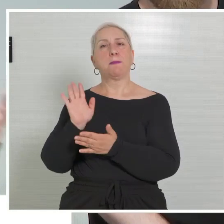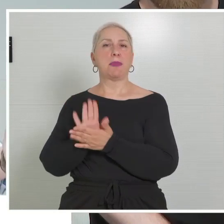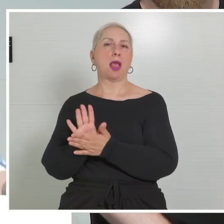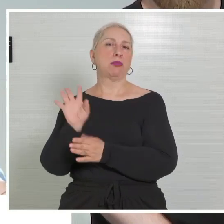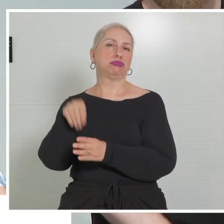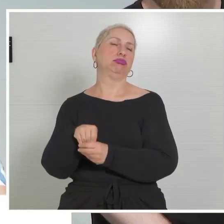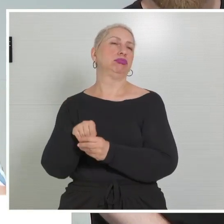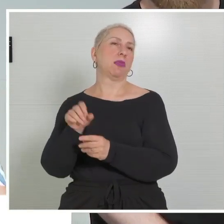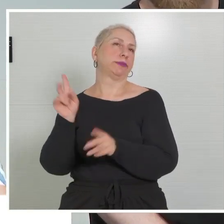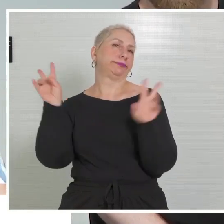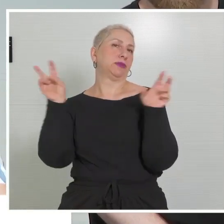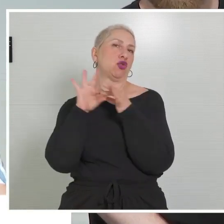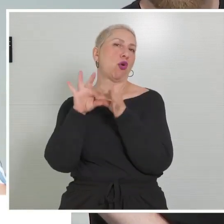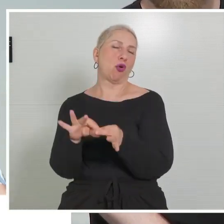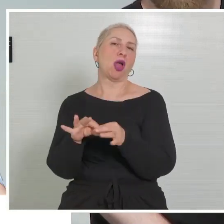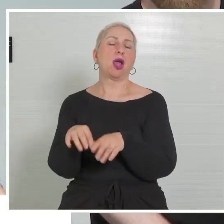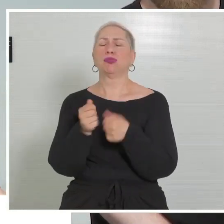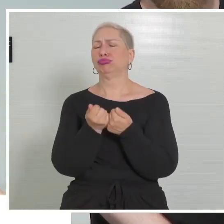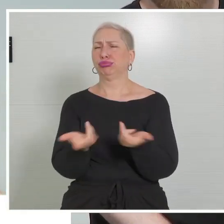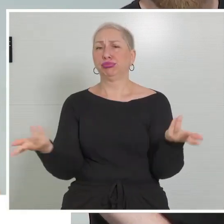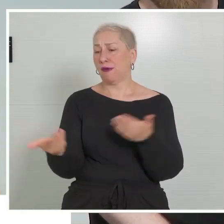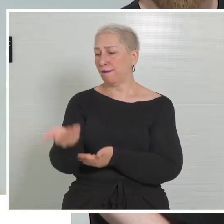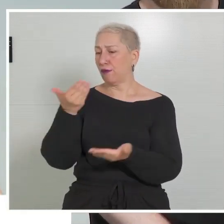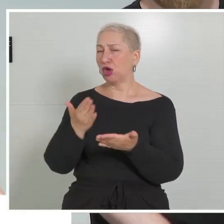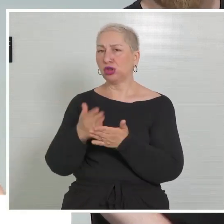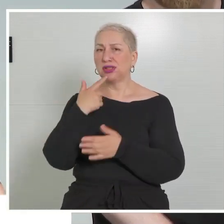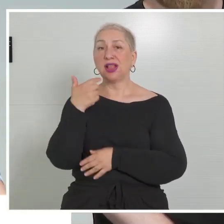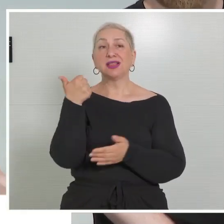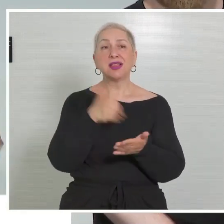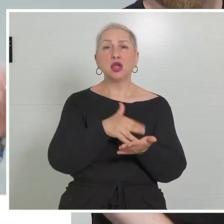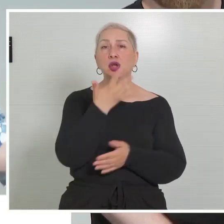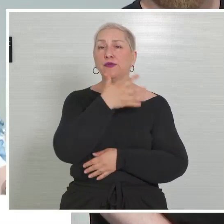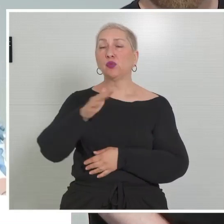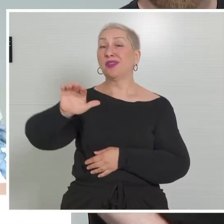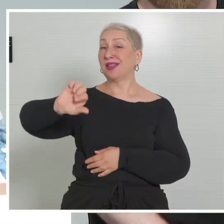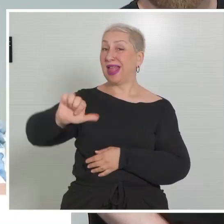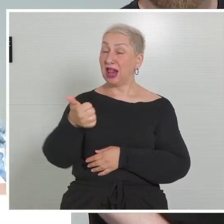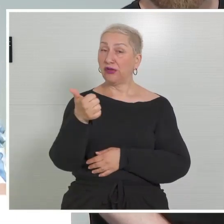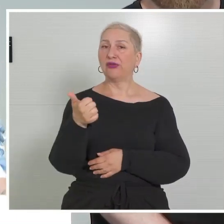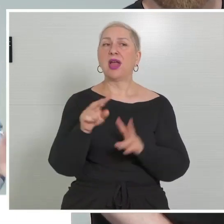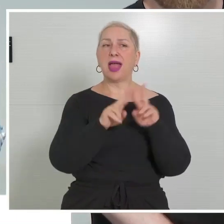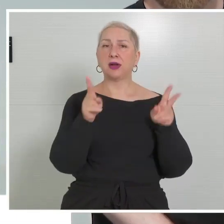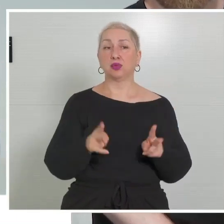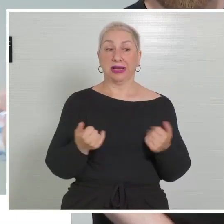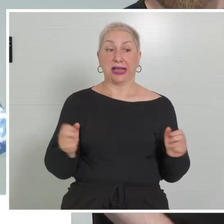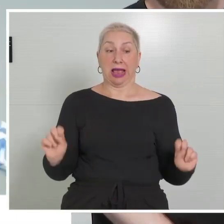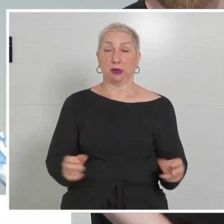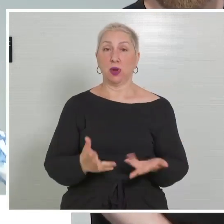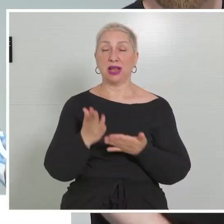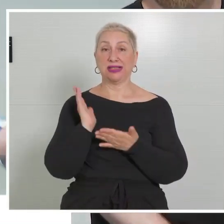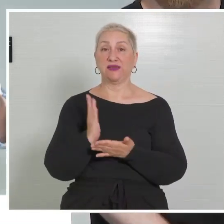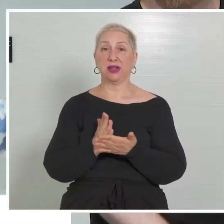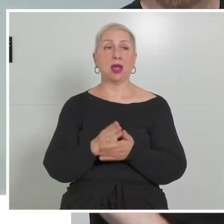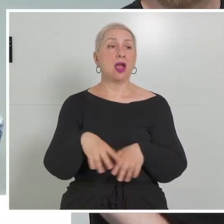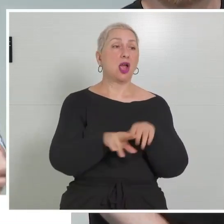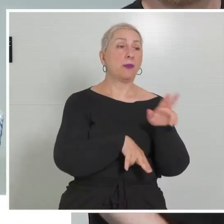Die sind sehr, sehr vielfältig. habe es vorher betont, 1511 Einrichtungen haben aktuell Zivildiener. Und das reicht von der Pflege über